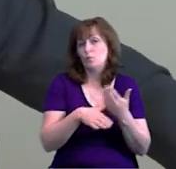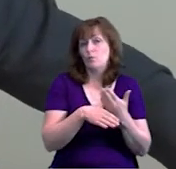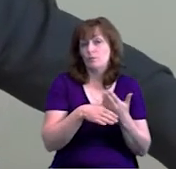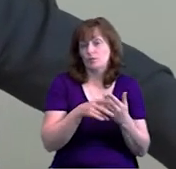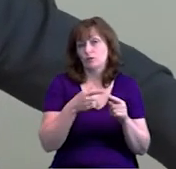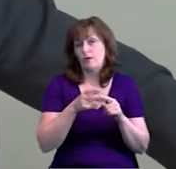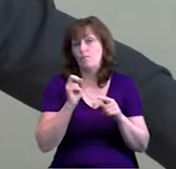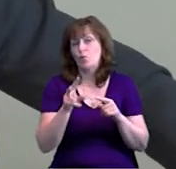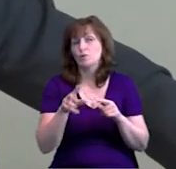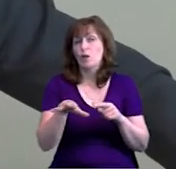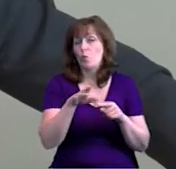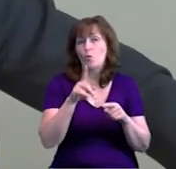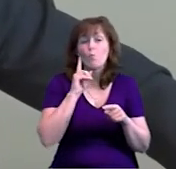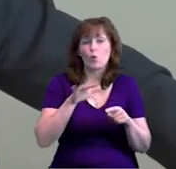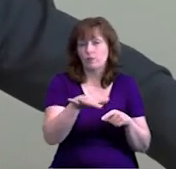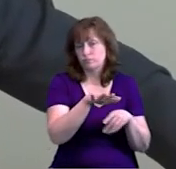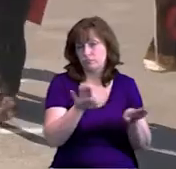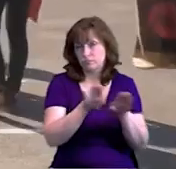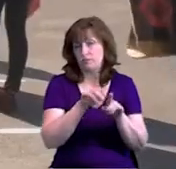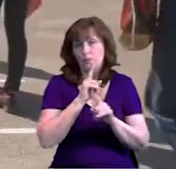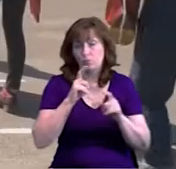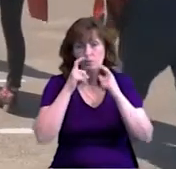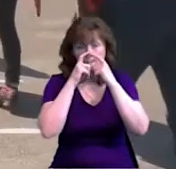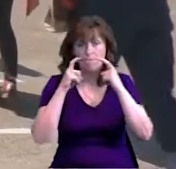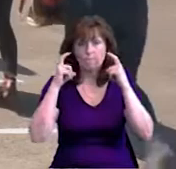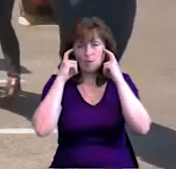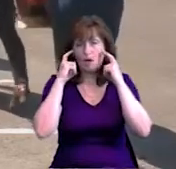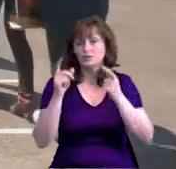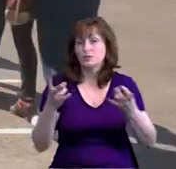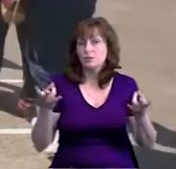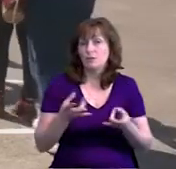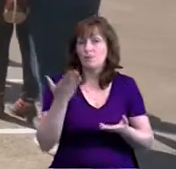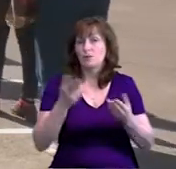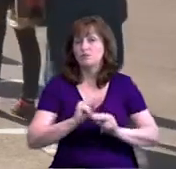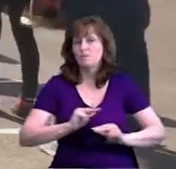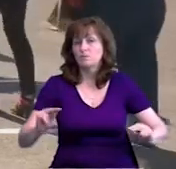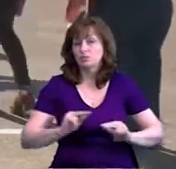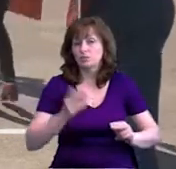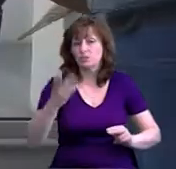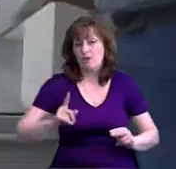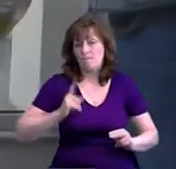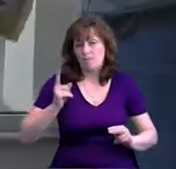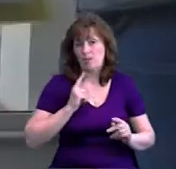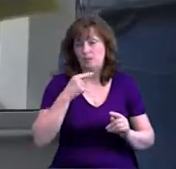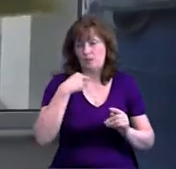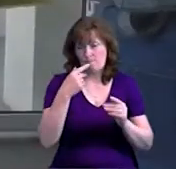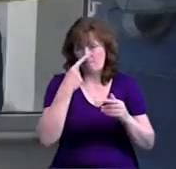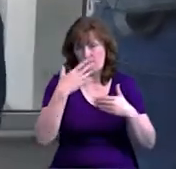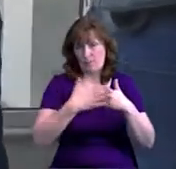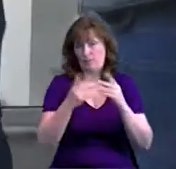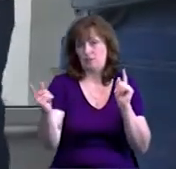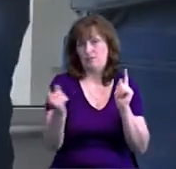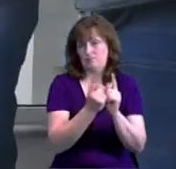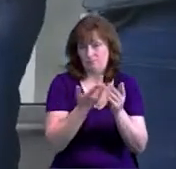характер, але платформи не закриватимуть. Маски вдягати треба буде лише, якщо вчитель чи майстер близько підійде до учня. Втім,